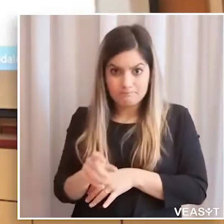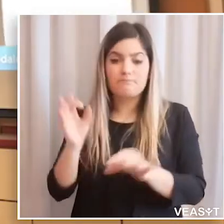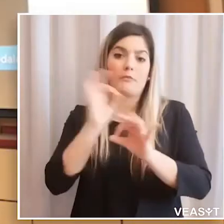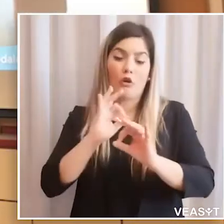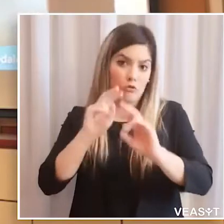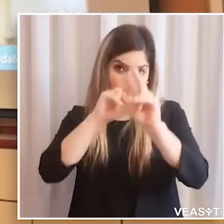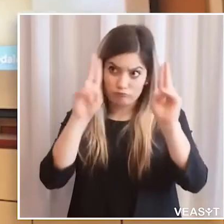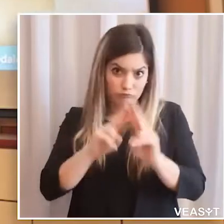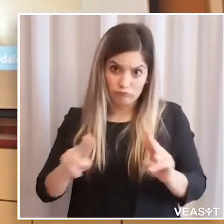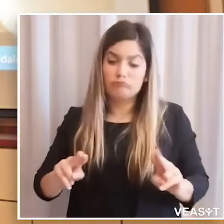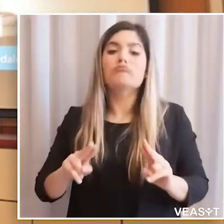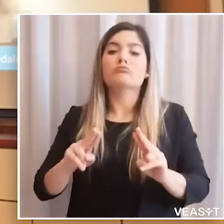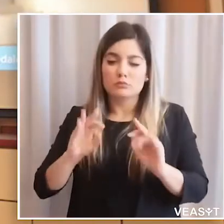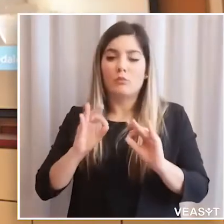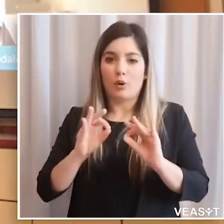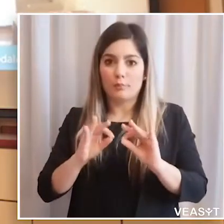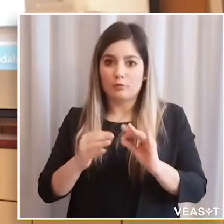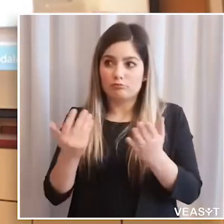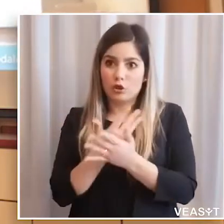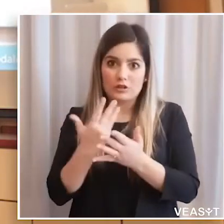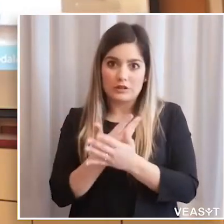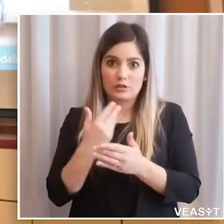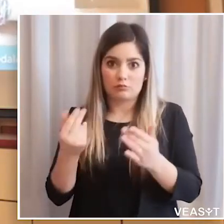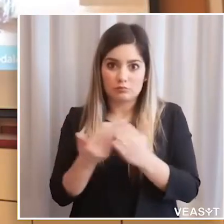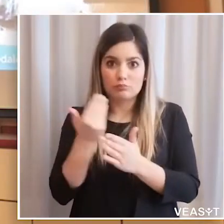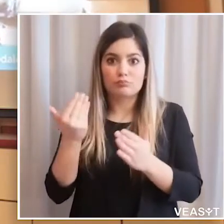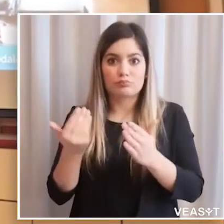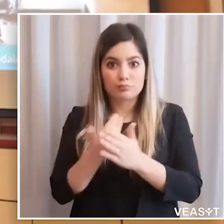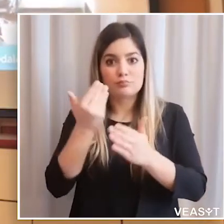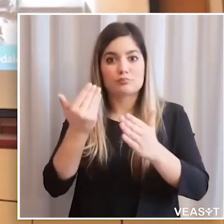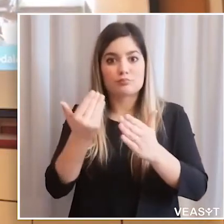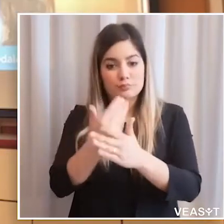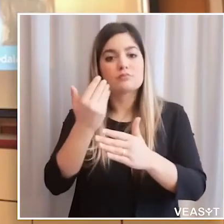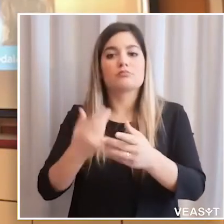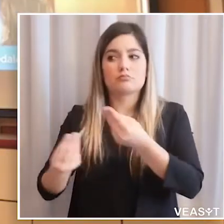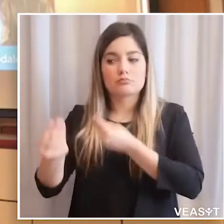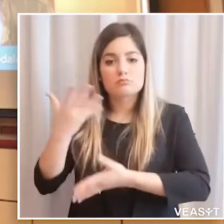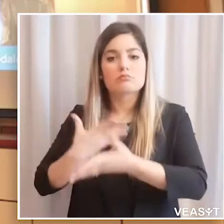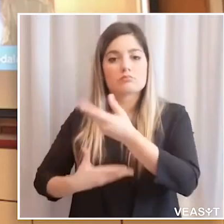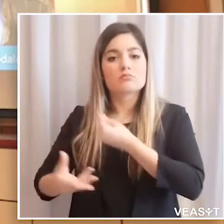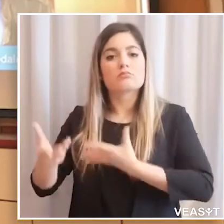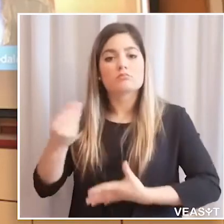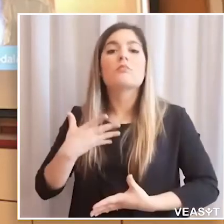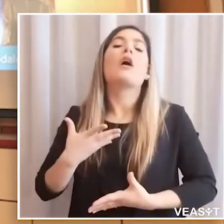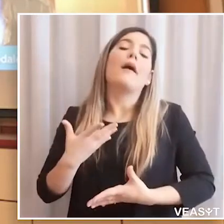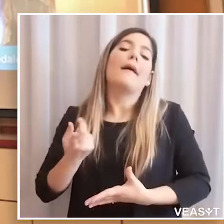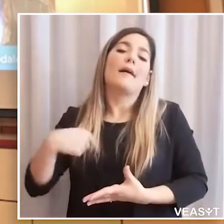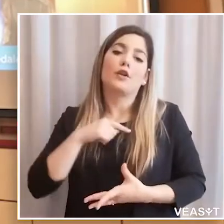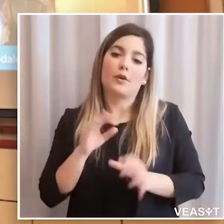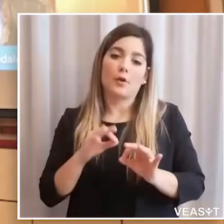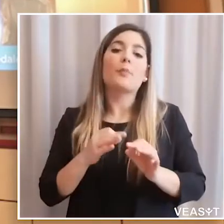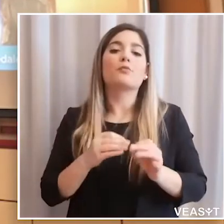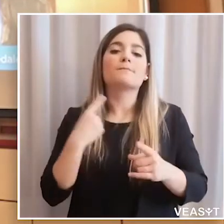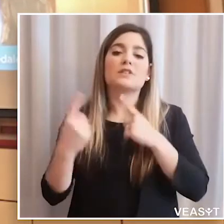state ben comunicando le novità che sul territorio nazionale o internazionale via via si stanno susseguendo